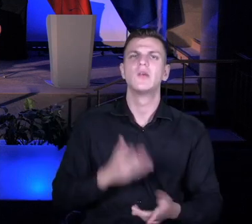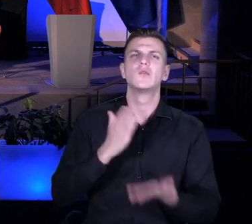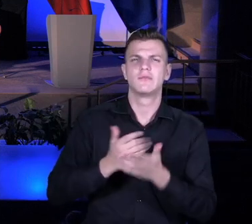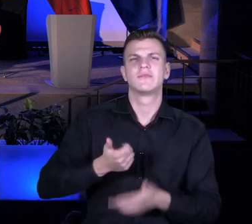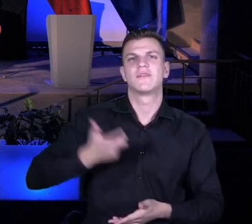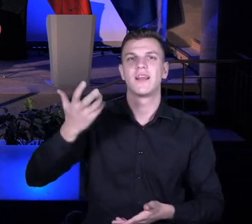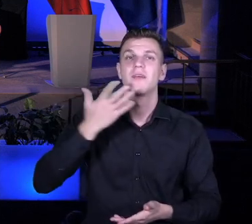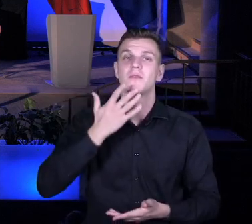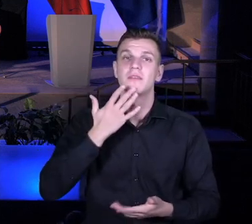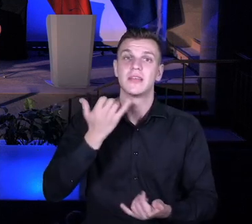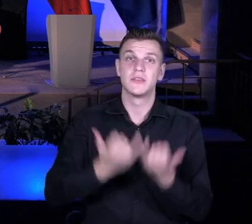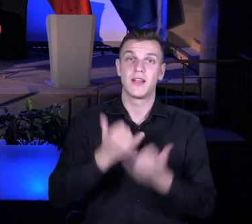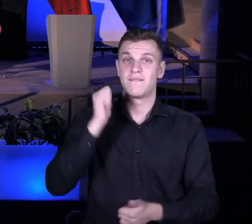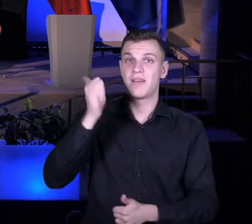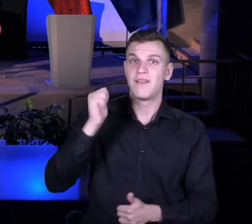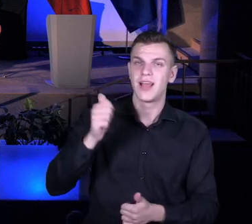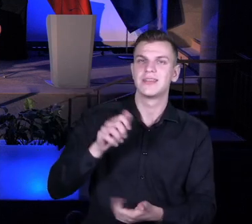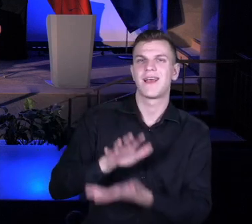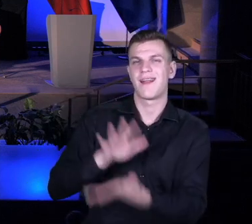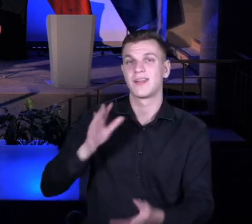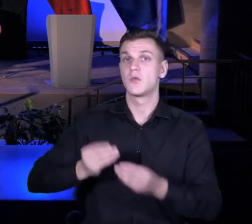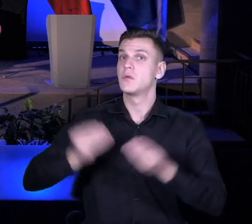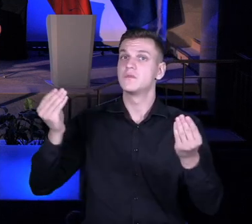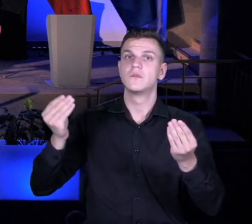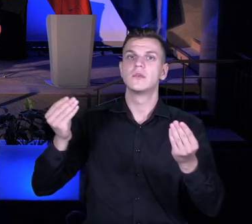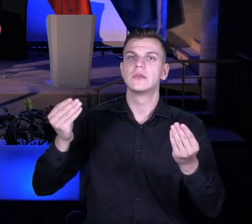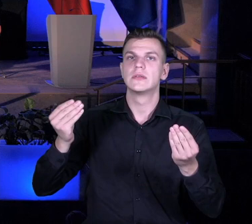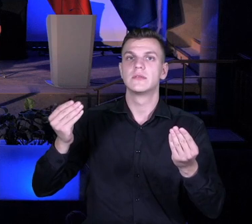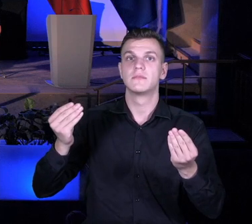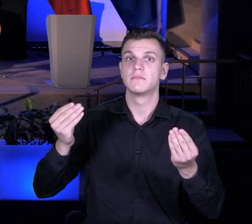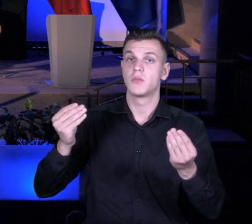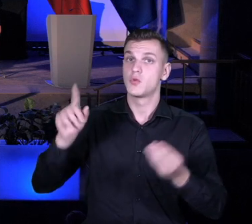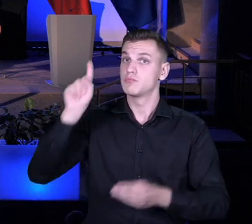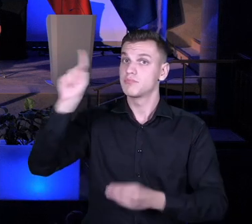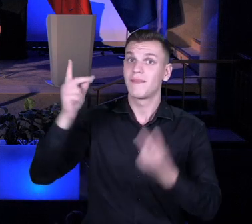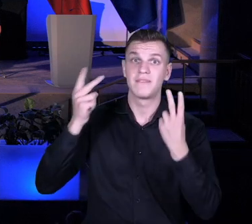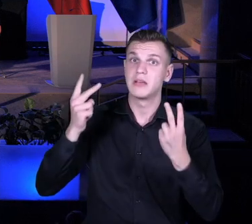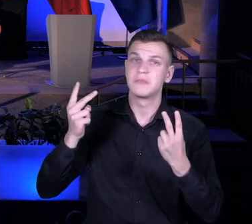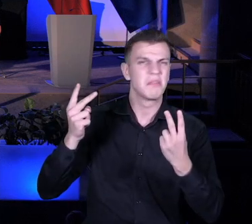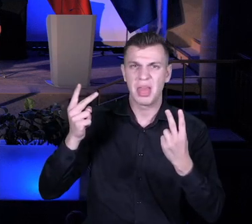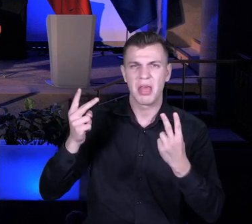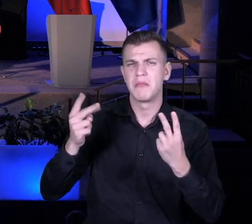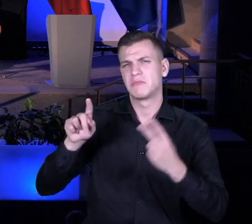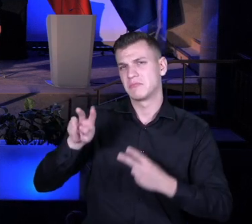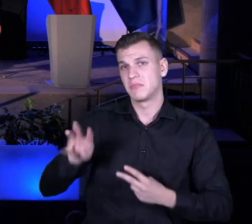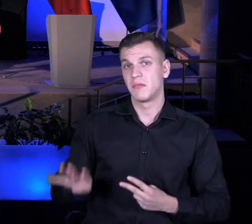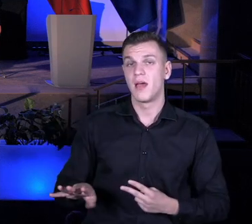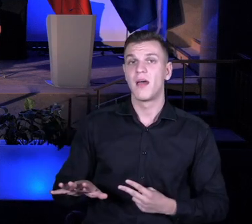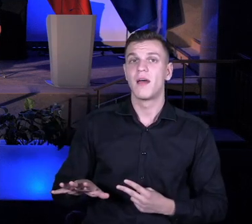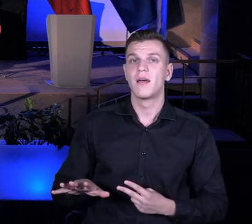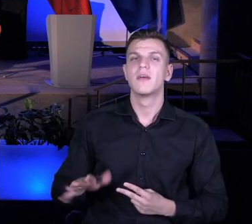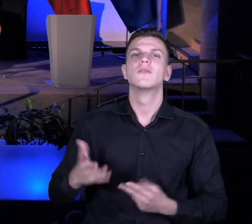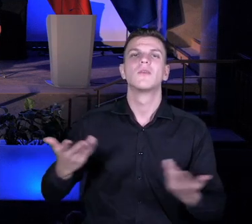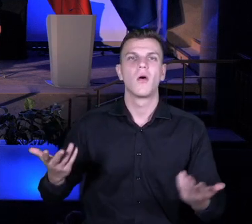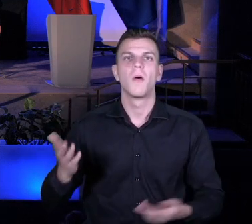postawi się kształcenia kompetencji, rozumianego szeroko jako celu, jako czegoś, co jest ważne, to również to, na co się nie